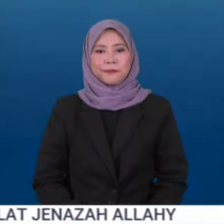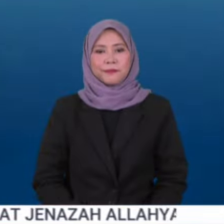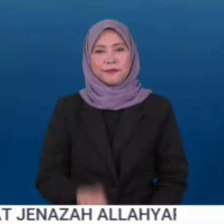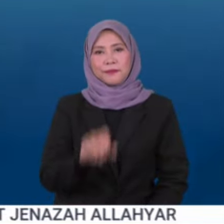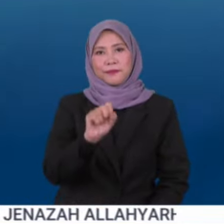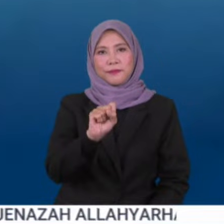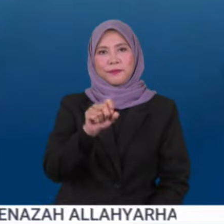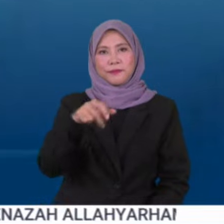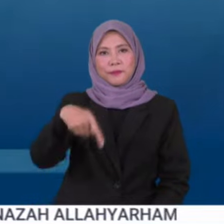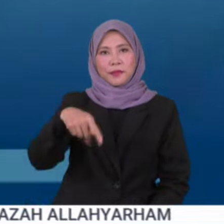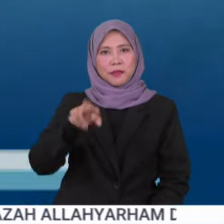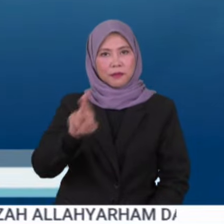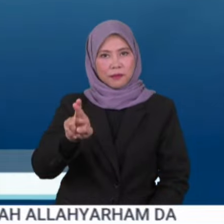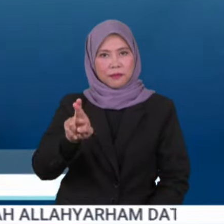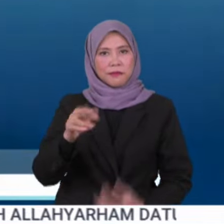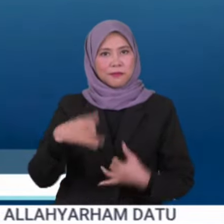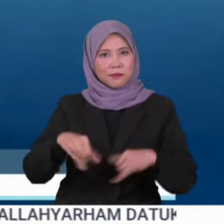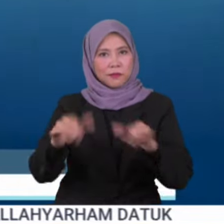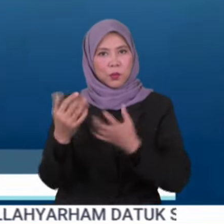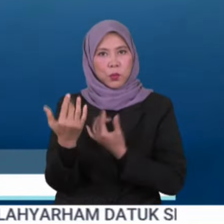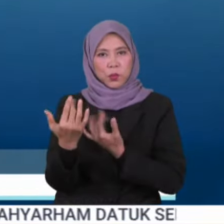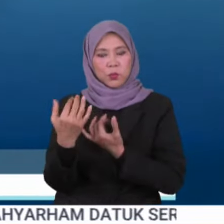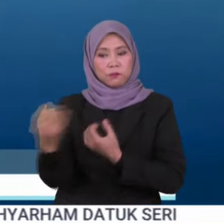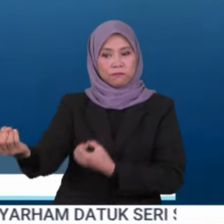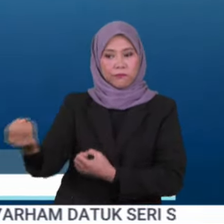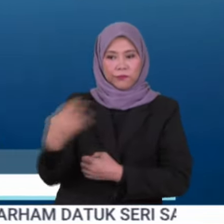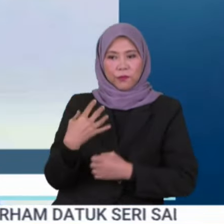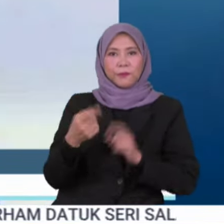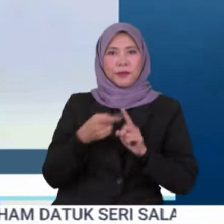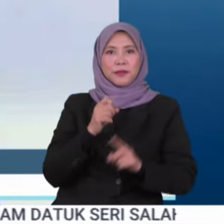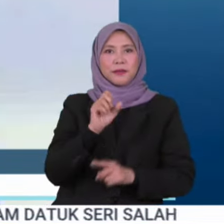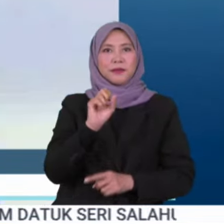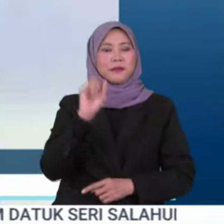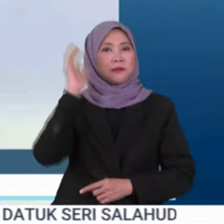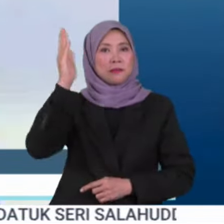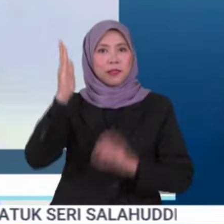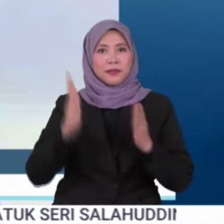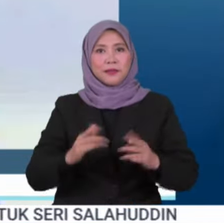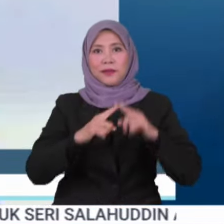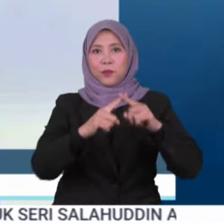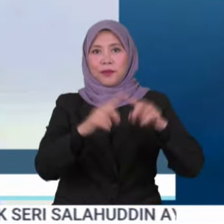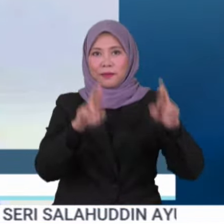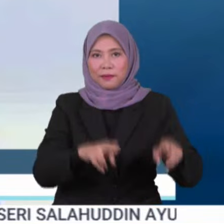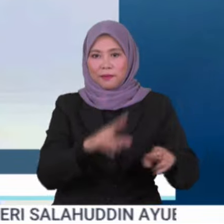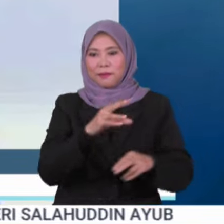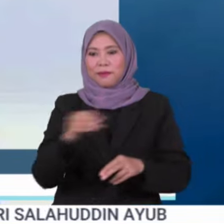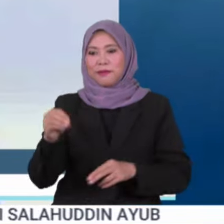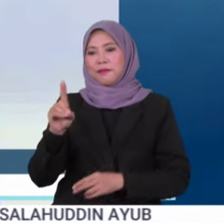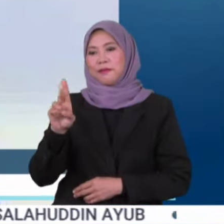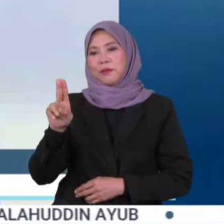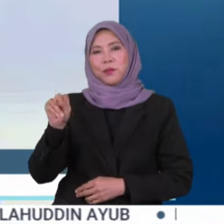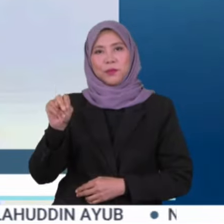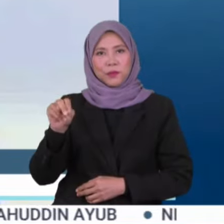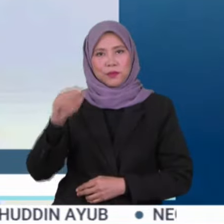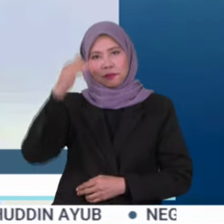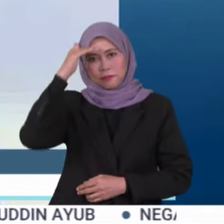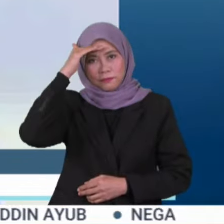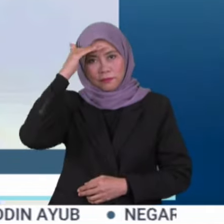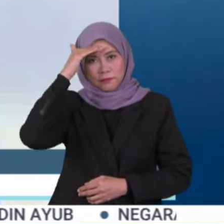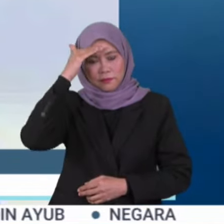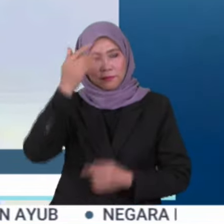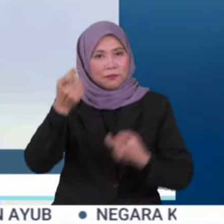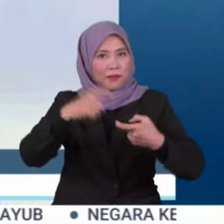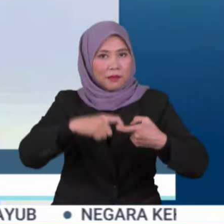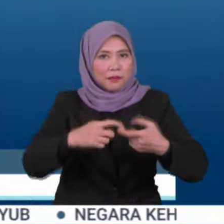Suranjaya Pian Raya SPR sudah menunggu pemakluman rasmi daripada Speaker Dewan Rakyat dan Speaker Dewan Undangan Negeri Dun Johor